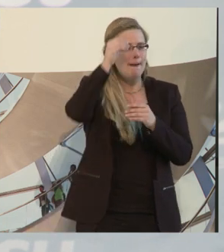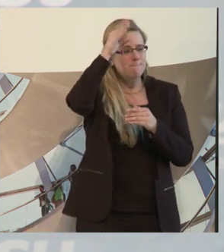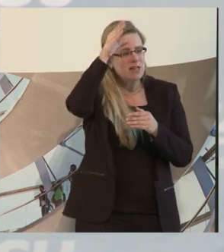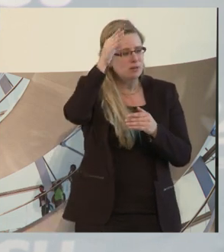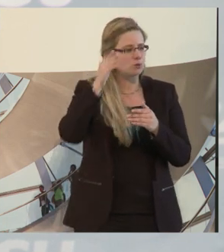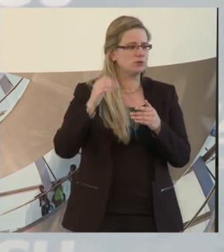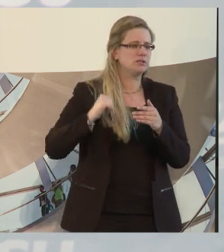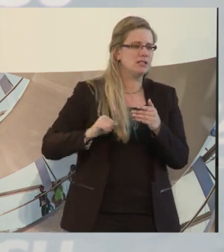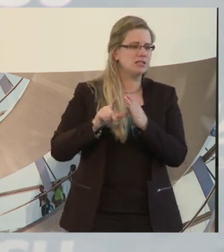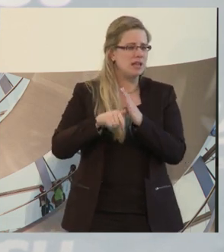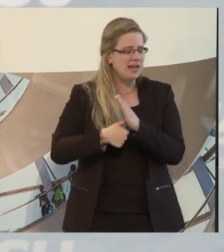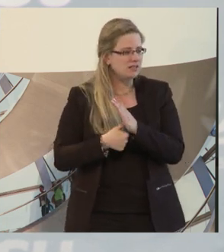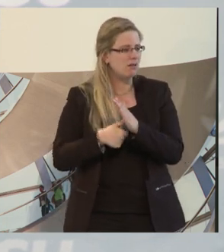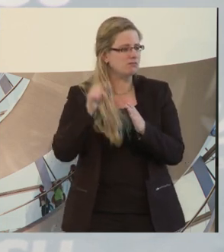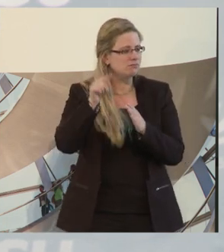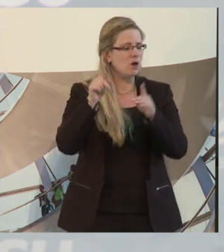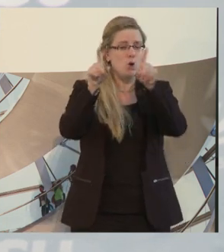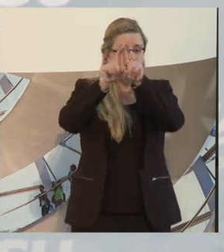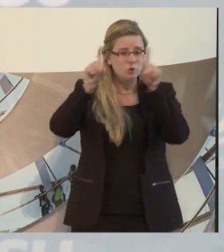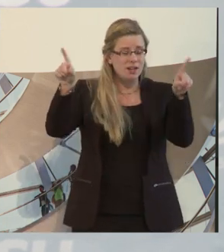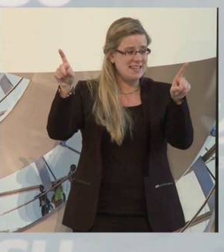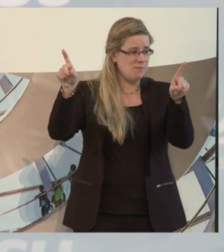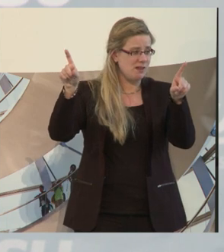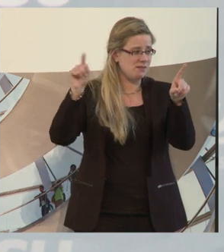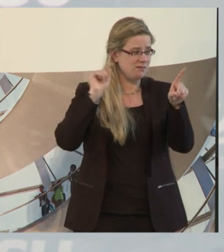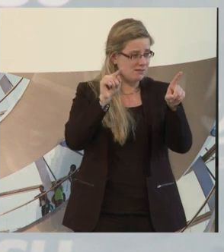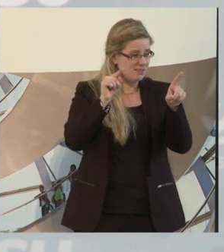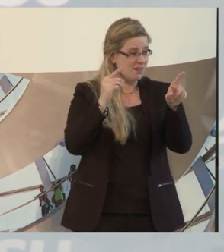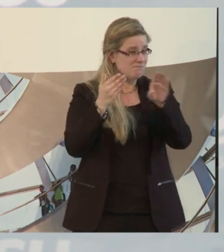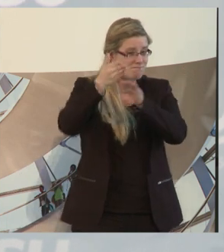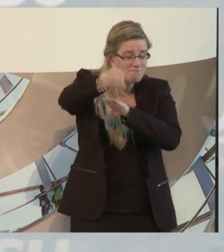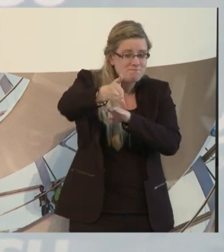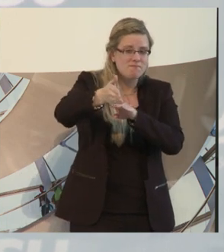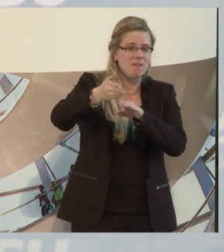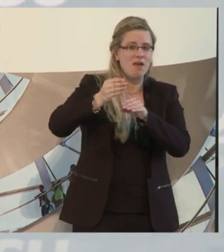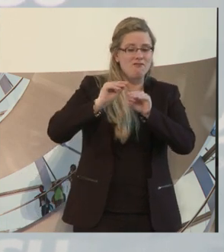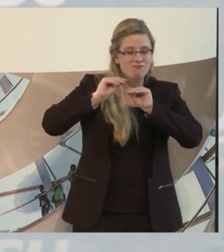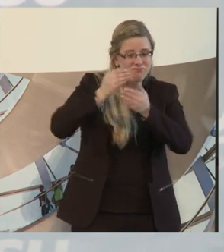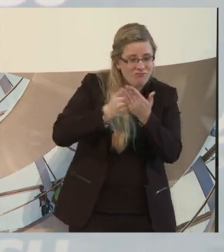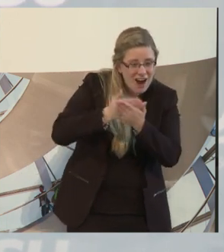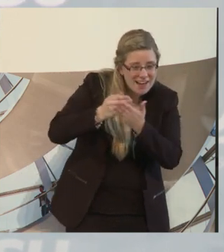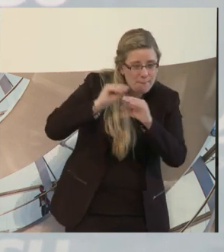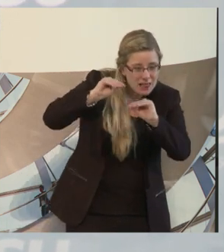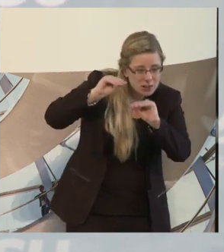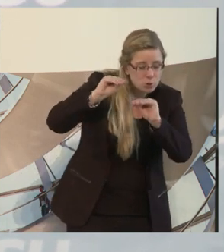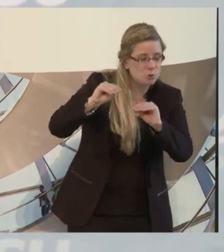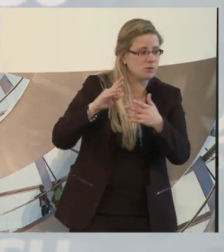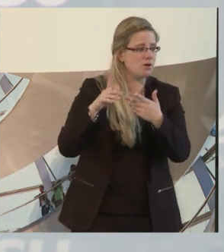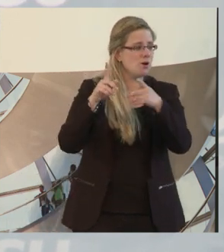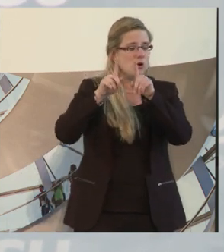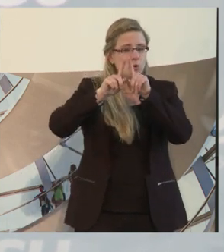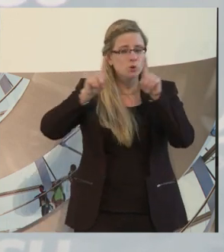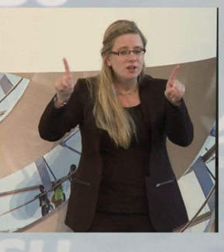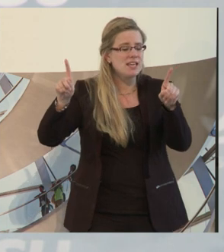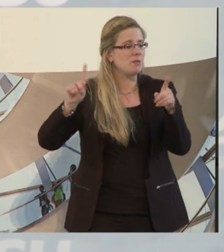ist, die halt in den Unternehmen qualifizieren, unterstützen, die die Unternehmen mit ihren Teams, wie